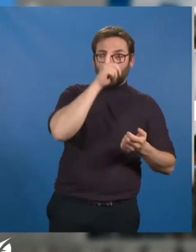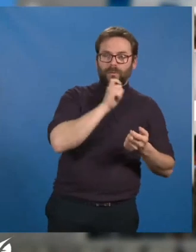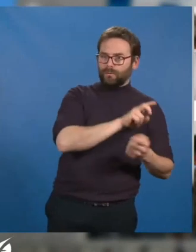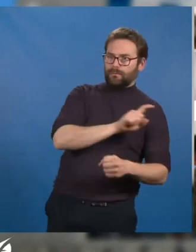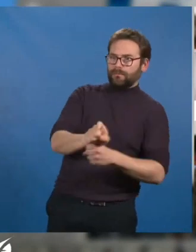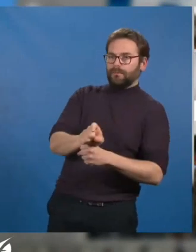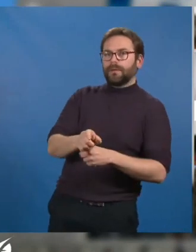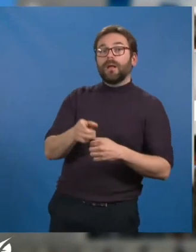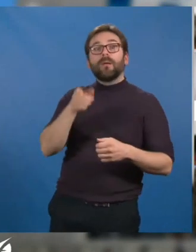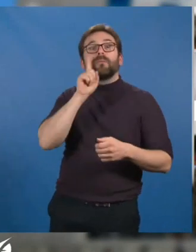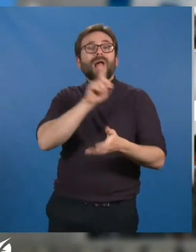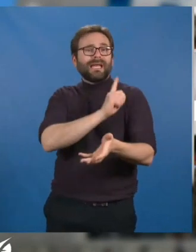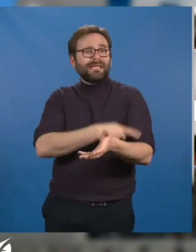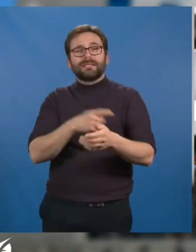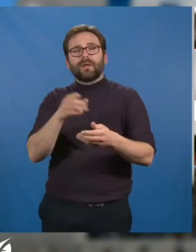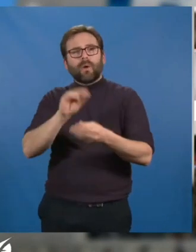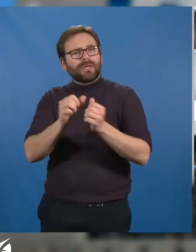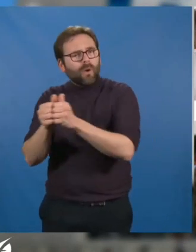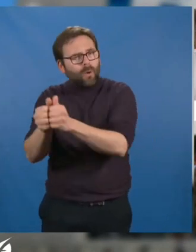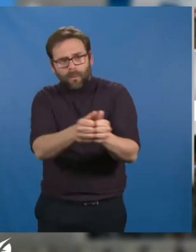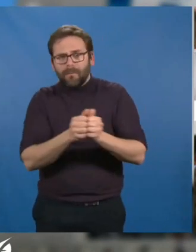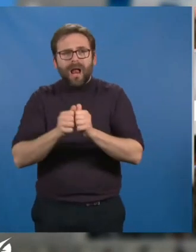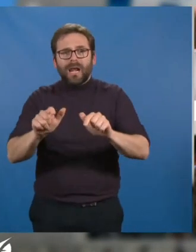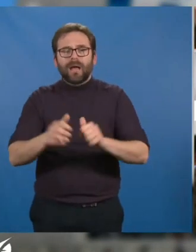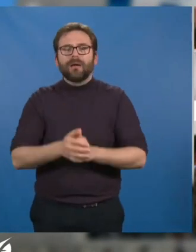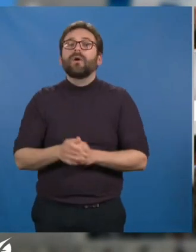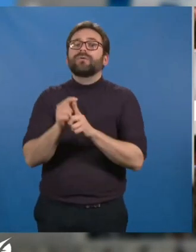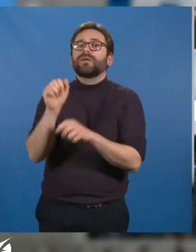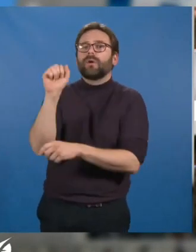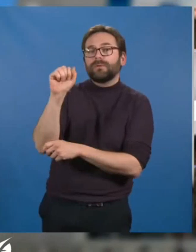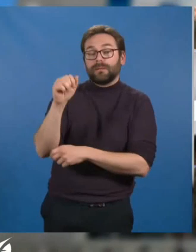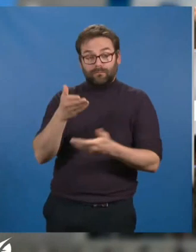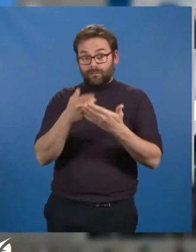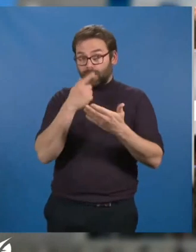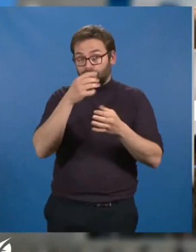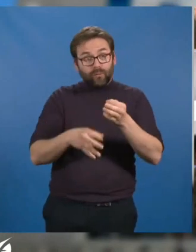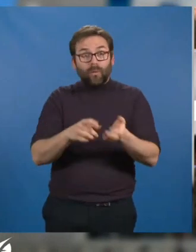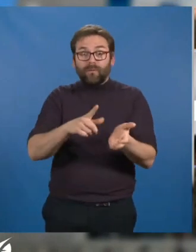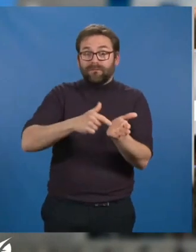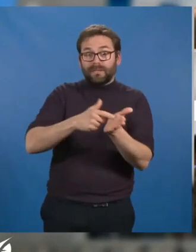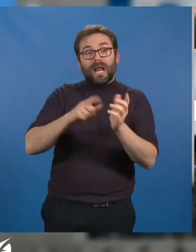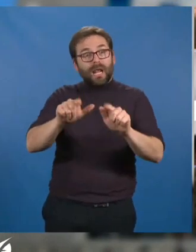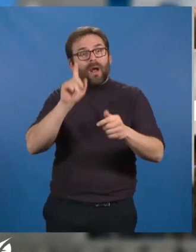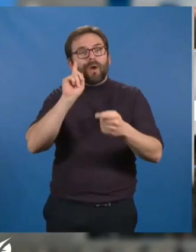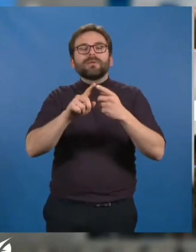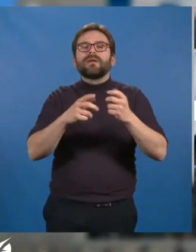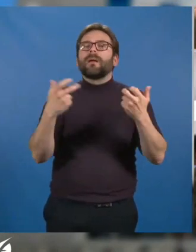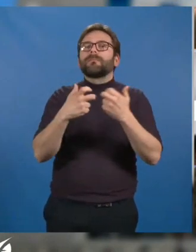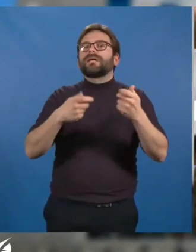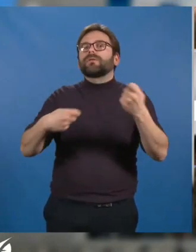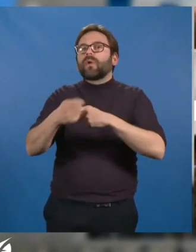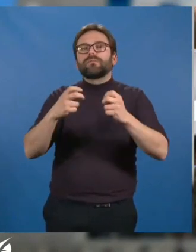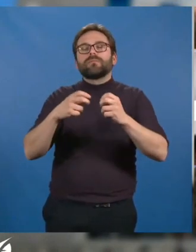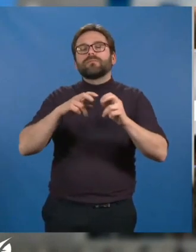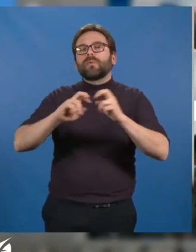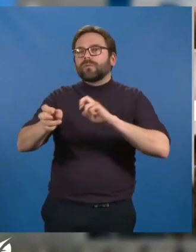considérée comme un bien commun. Et puis, pour les communistes, des solutions fiscales existent pour diminuer le prix des transports en commun pour les usagers,